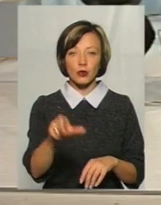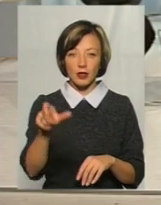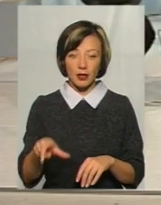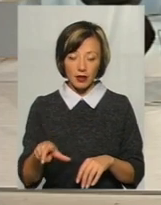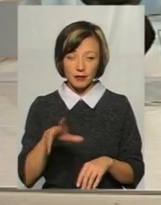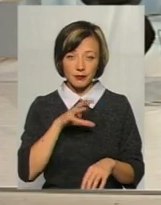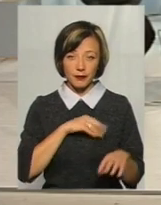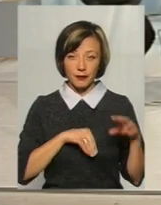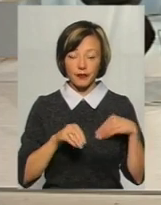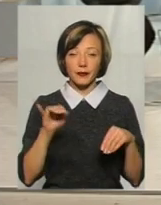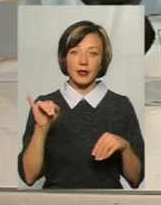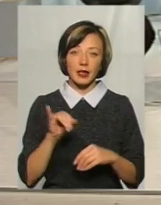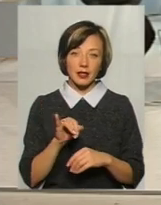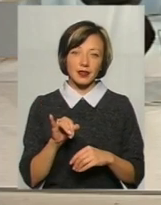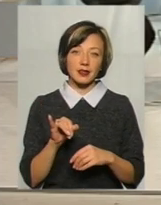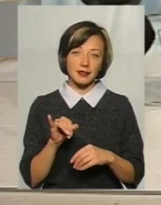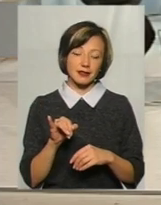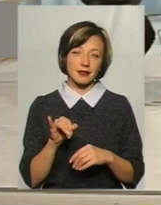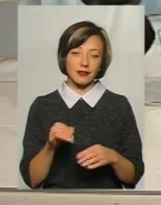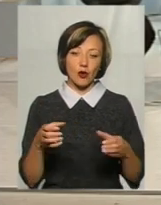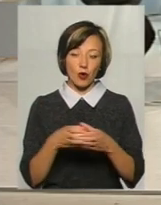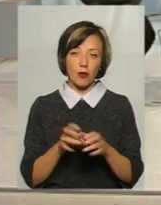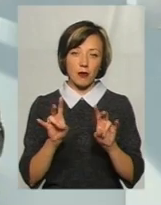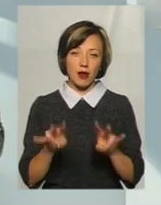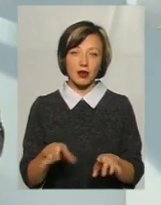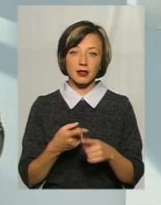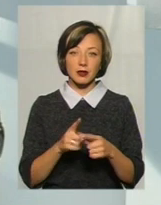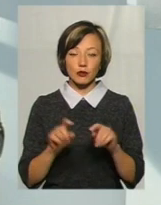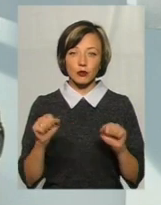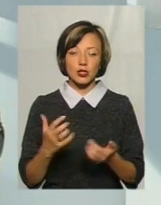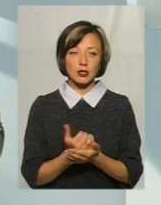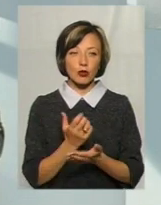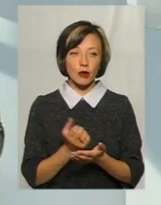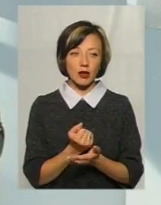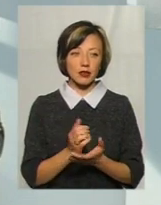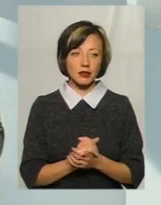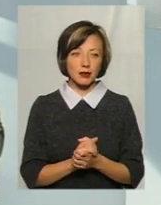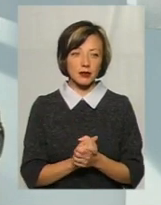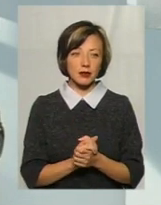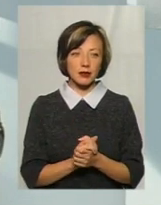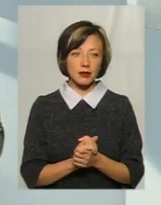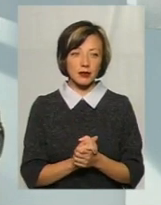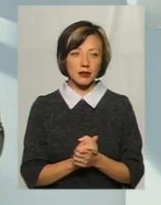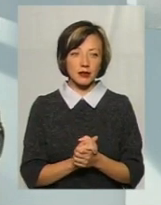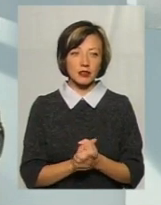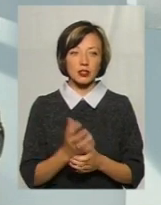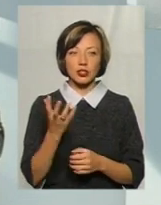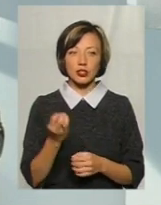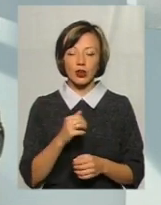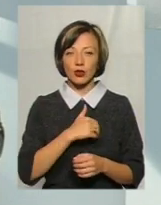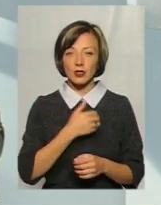в громаді. На цьому можна заробляти дійсно. І як би ще хотів